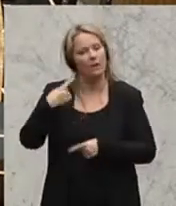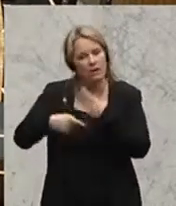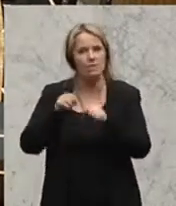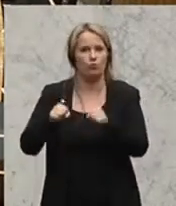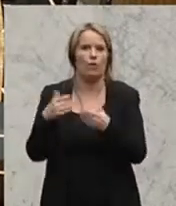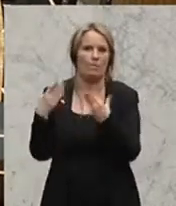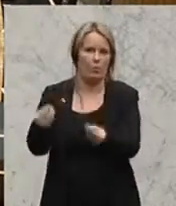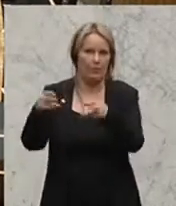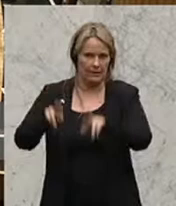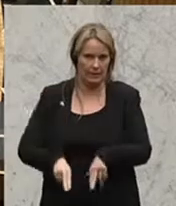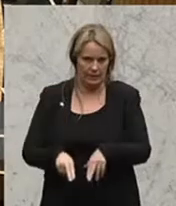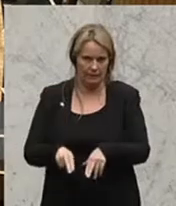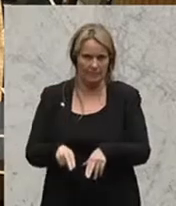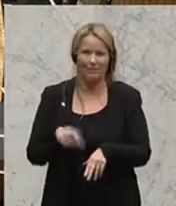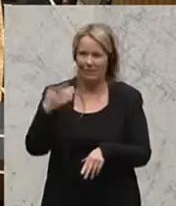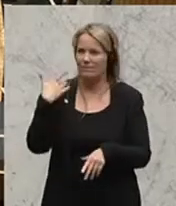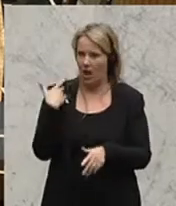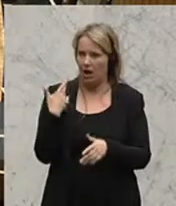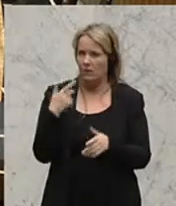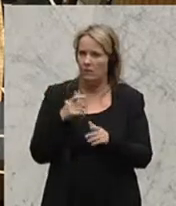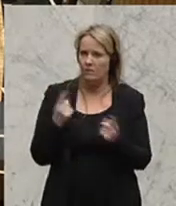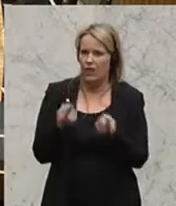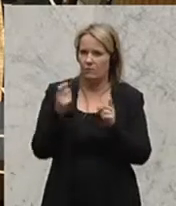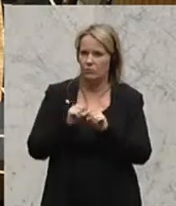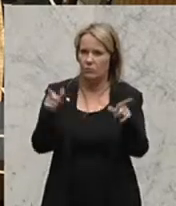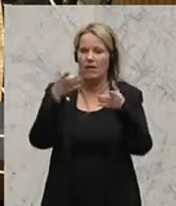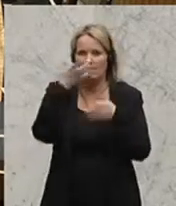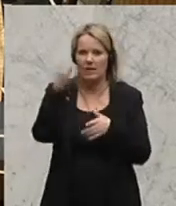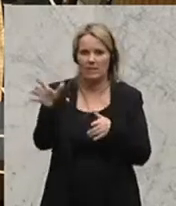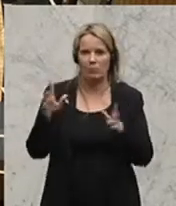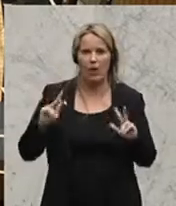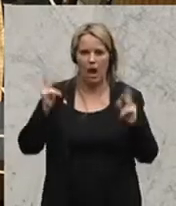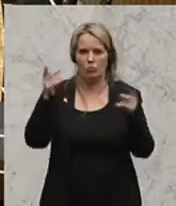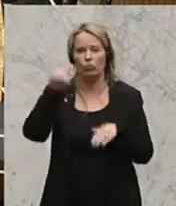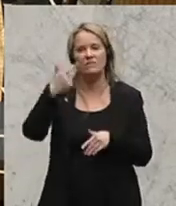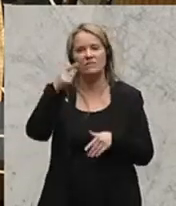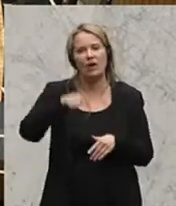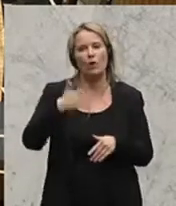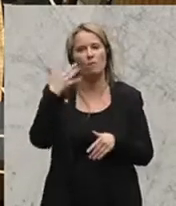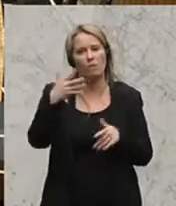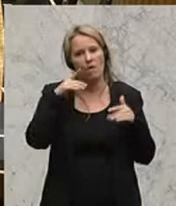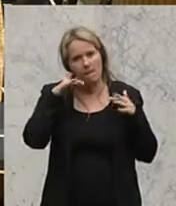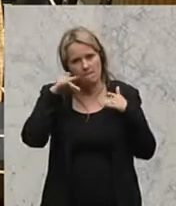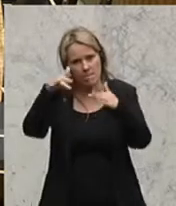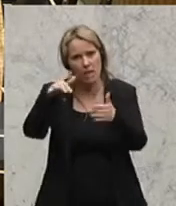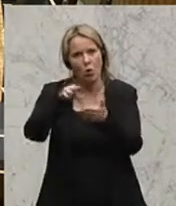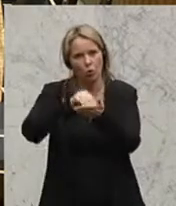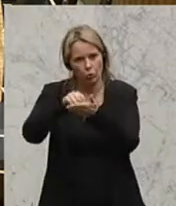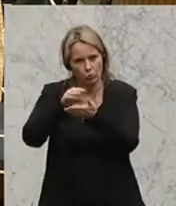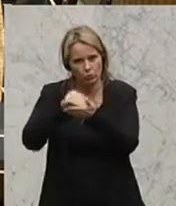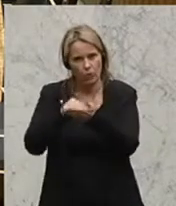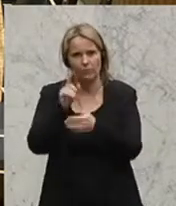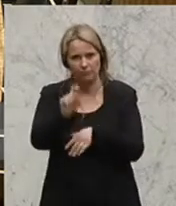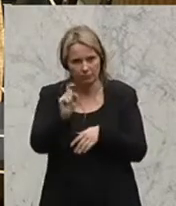Das ist der prämierte Spot, der in unserer Facebook-Aktion über 2,5 Millionen Nutzer verfügt